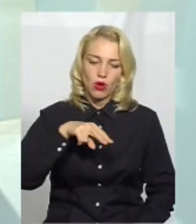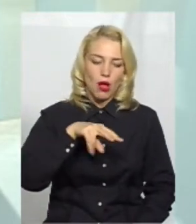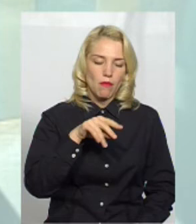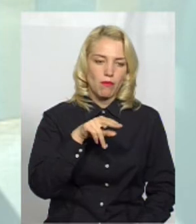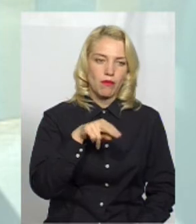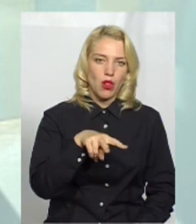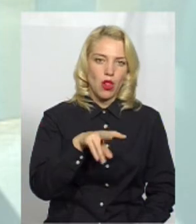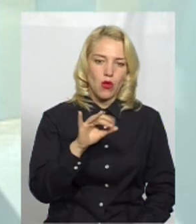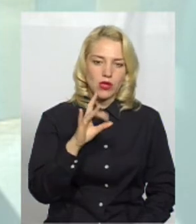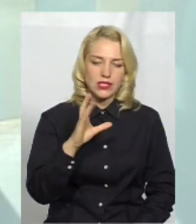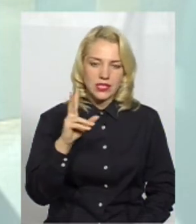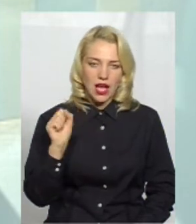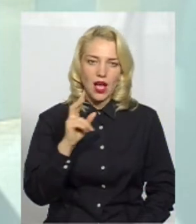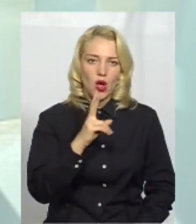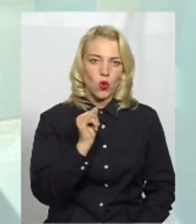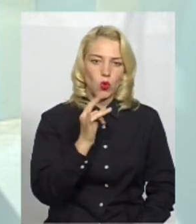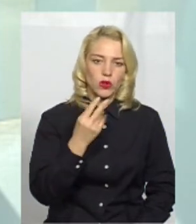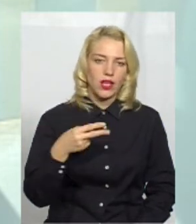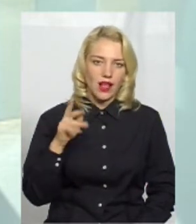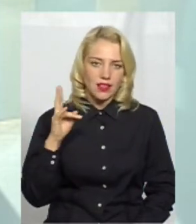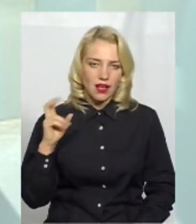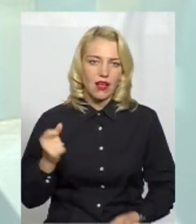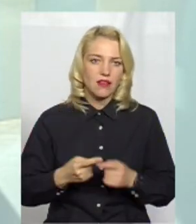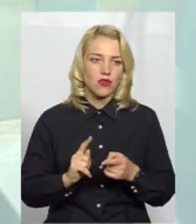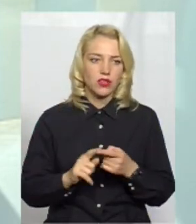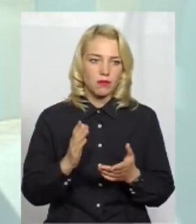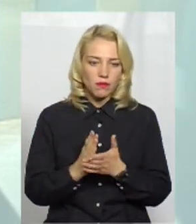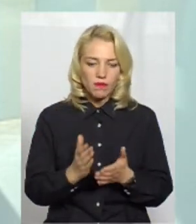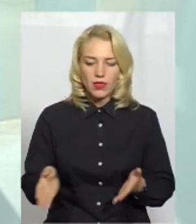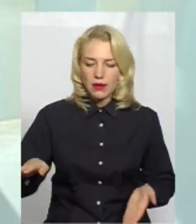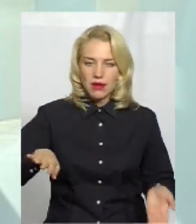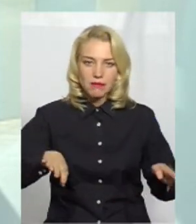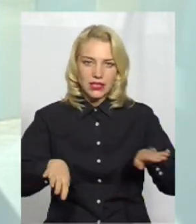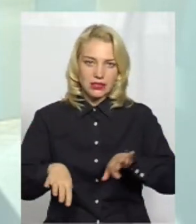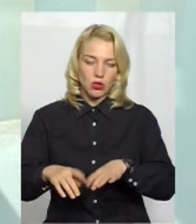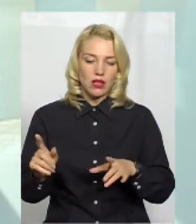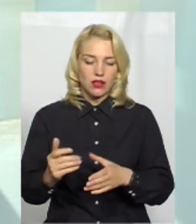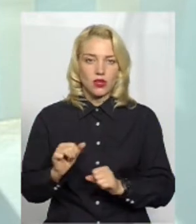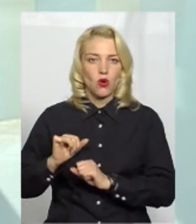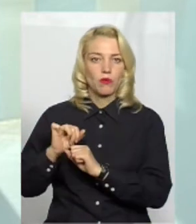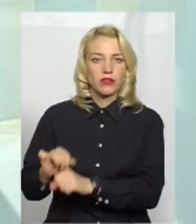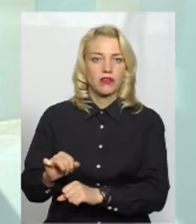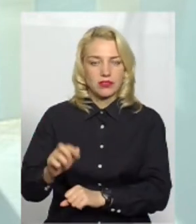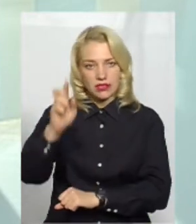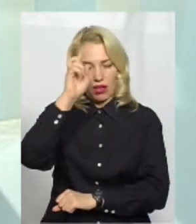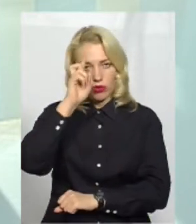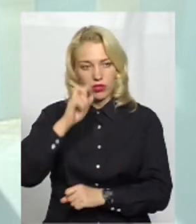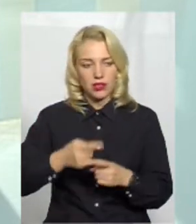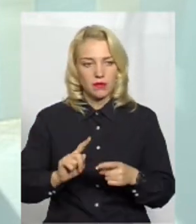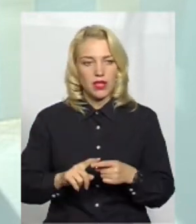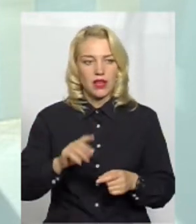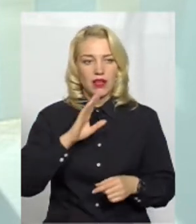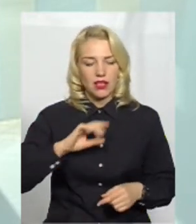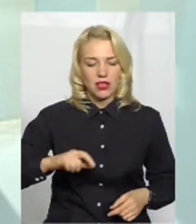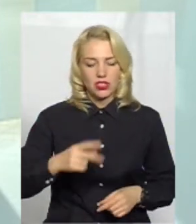Плоска і Кудринка. І всі ці водні об'єкти мають прибережні смуги, які охороняються законодавством. Малі річки – 25